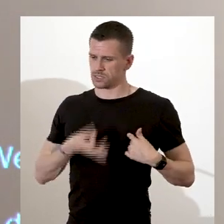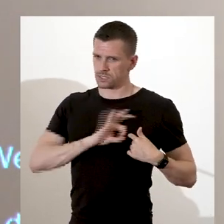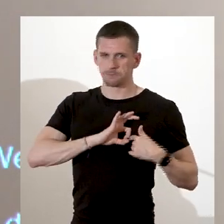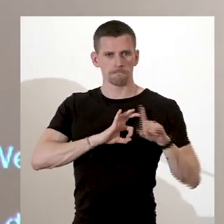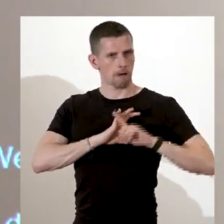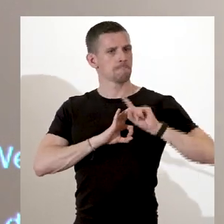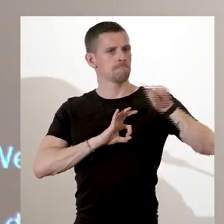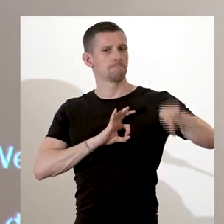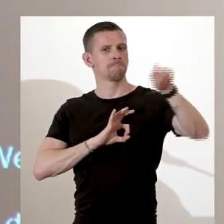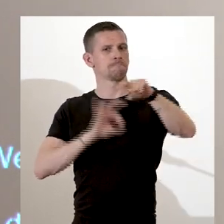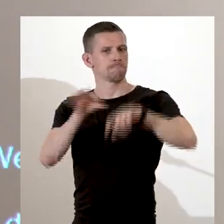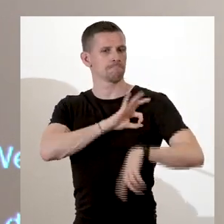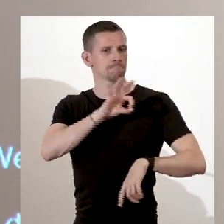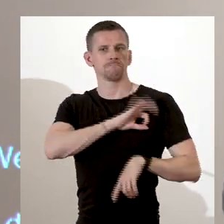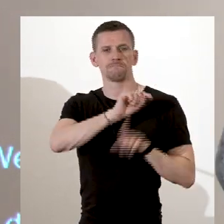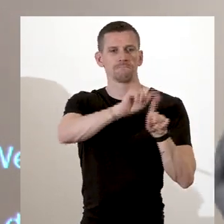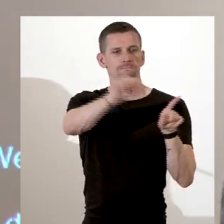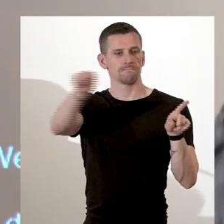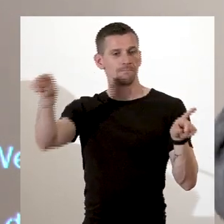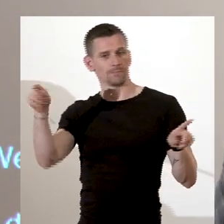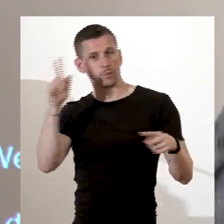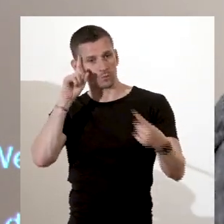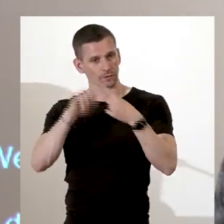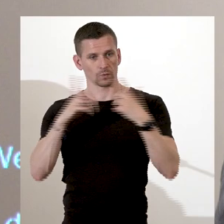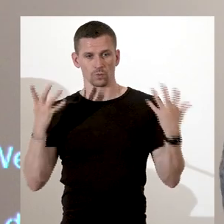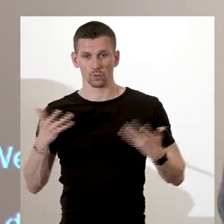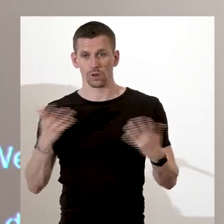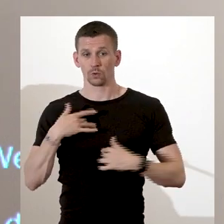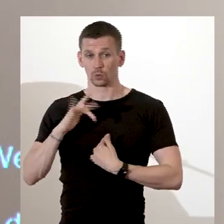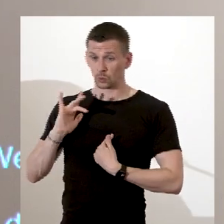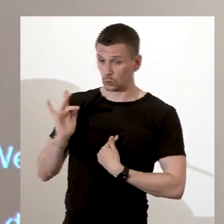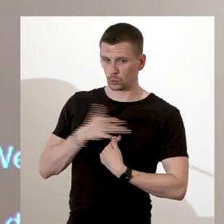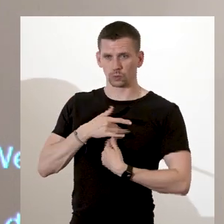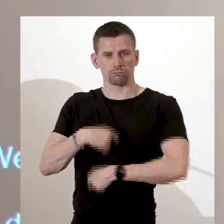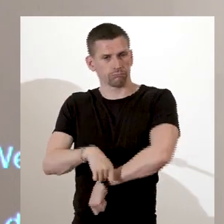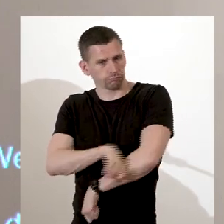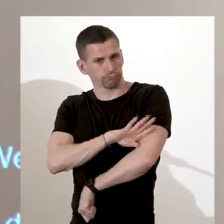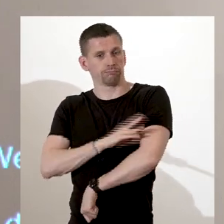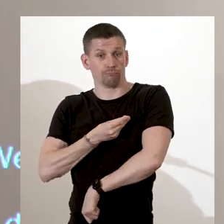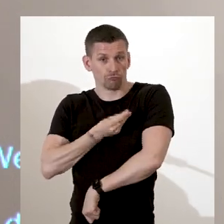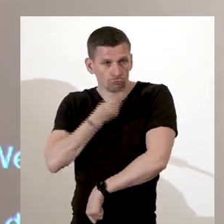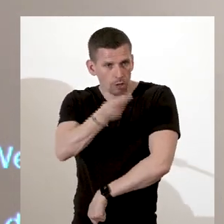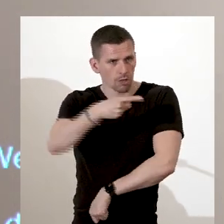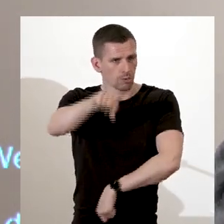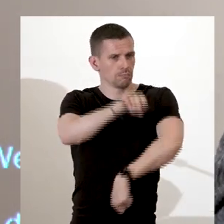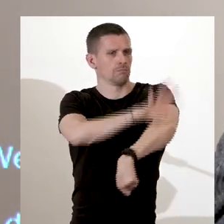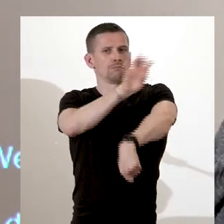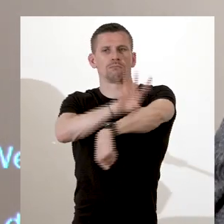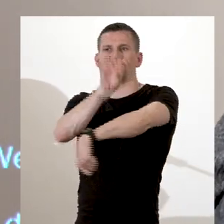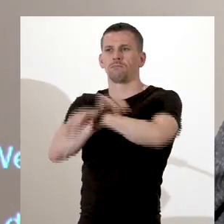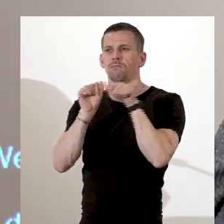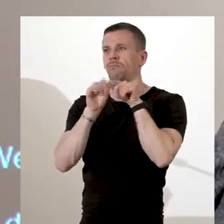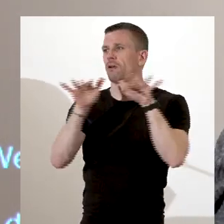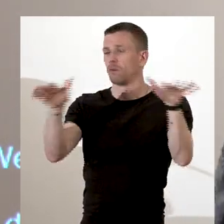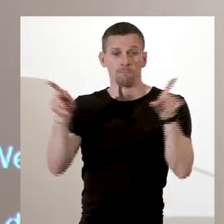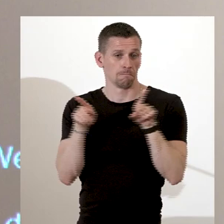vraiment de toucher directement au sentiment. Et j'ai oublié de vous rappeler qu'on est au XVIIIe siècle en Angleterre et qu'on est très porté sur le monde